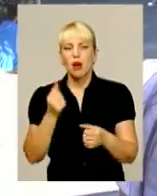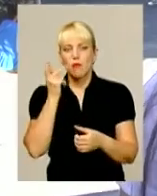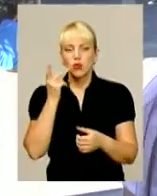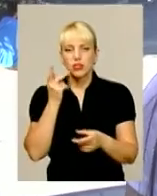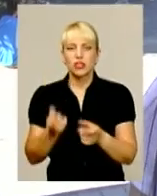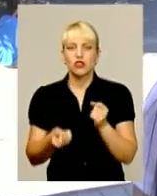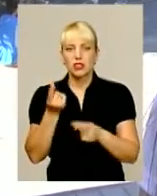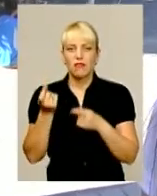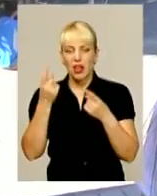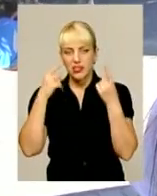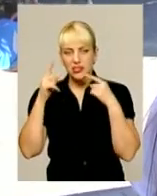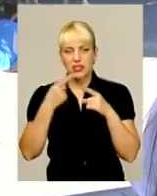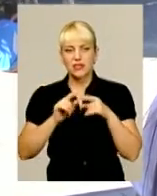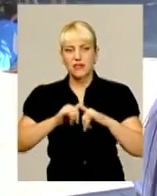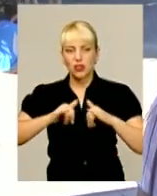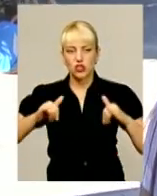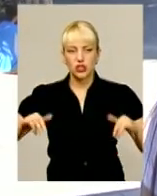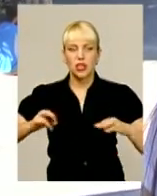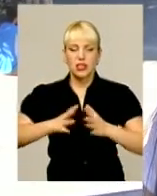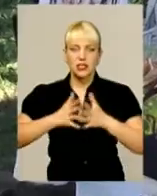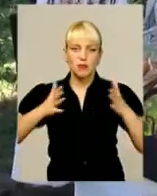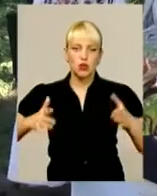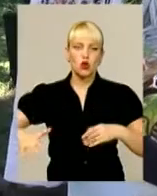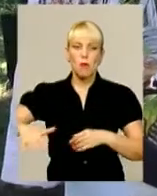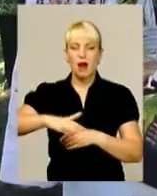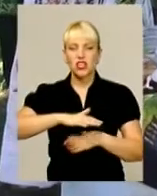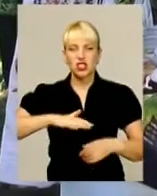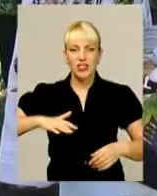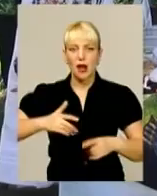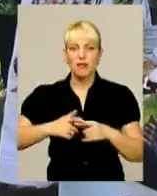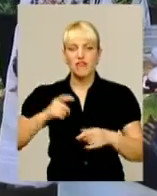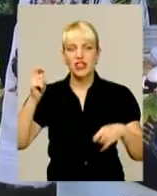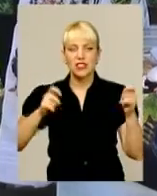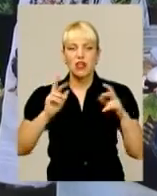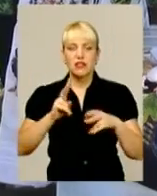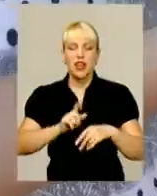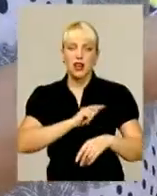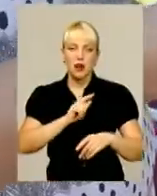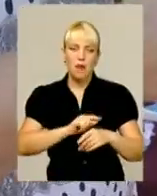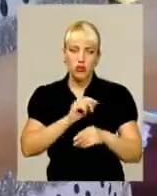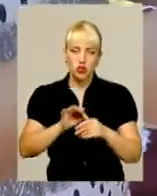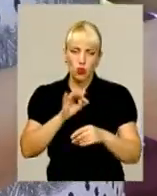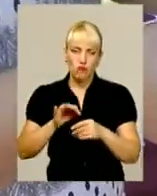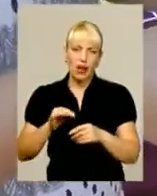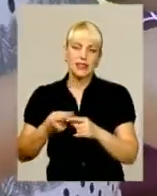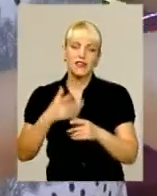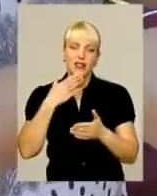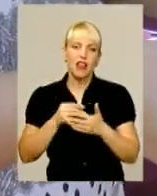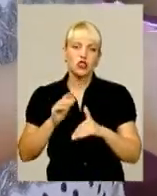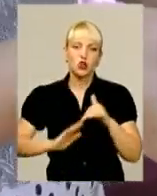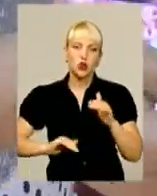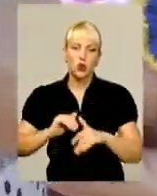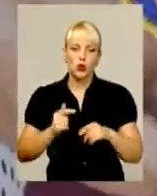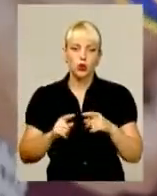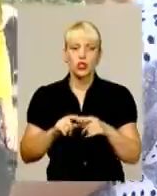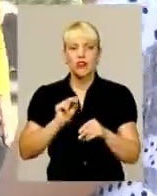це все розширювалось і збільшилось до масштабів фестивалю. Як майструвати цікаві речі власноруч, вчили волонтери соціально-культурного